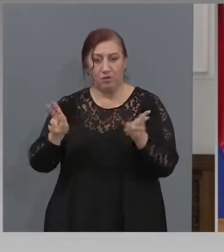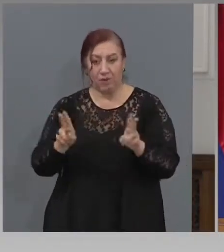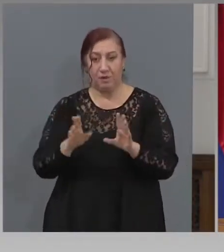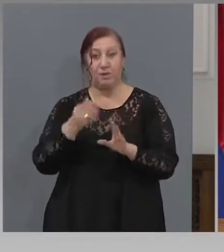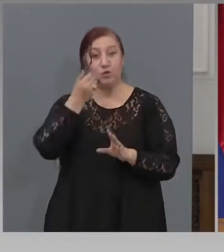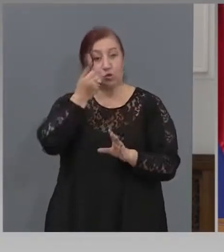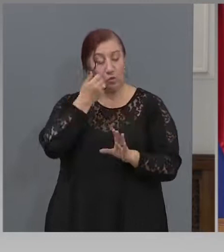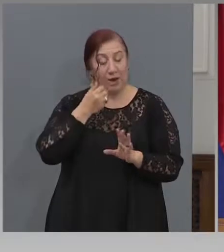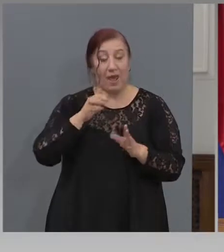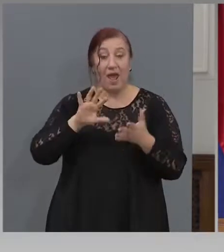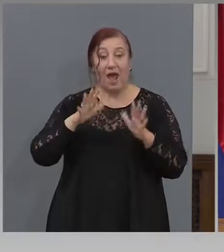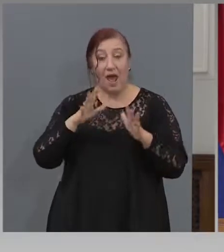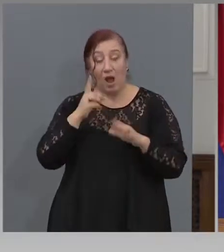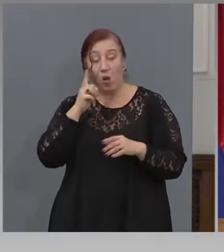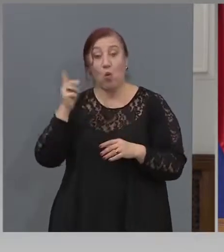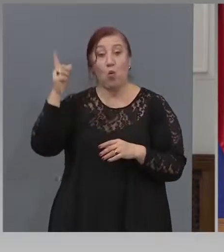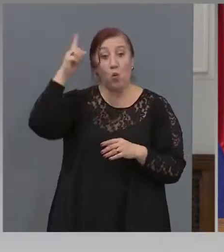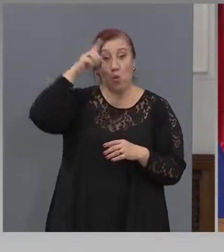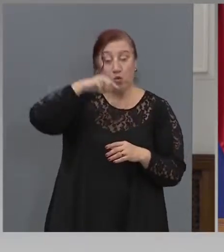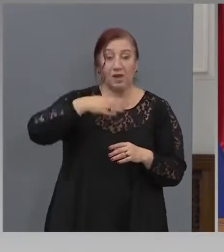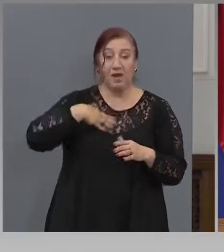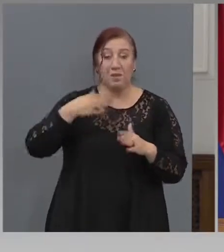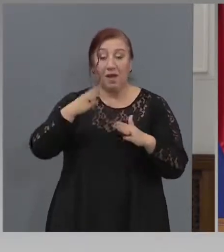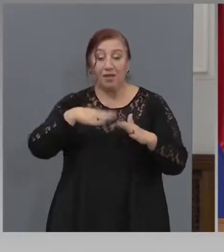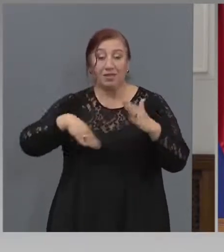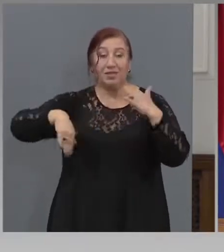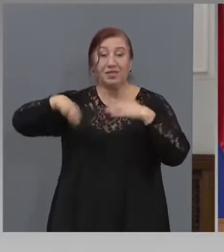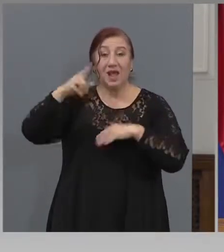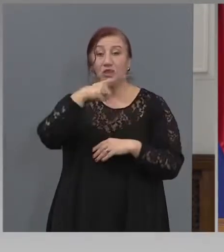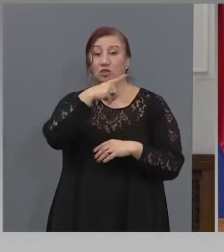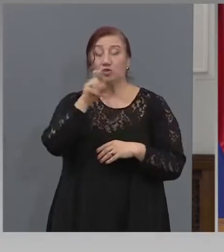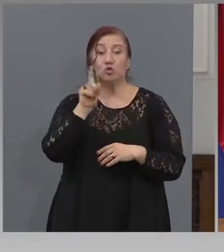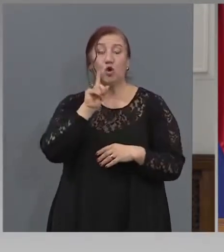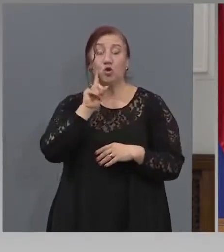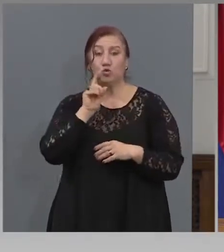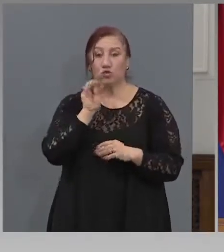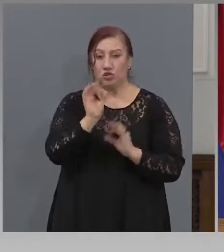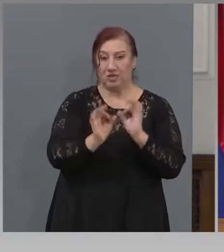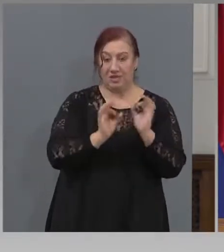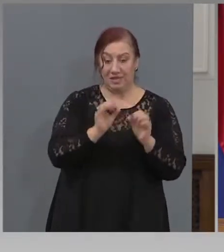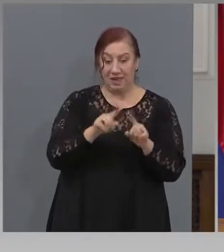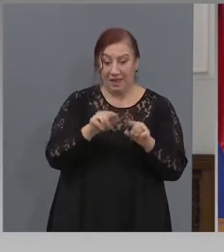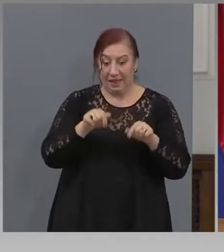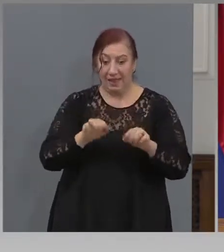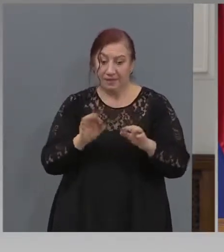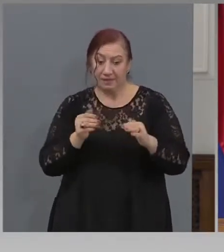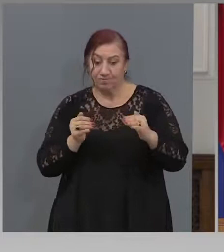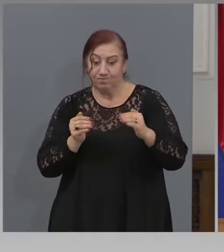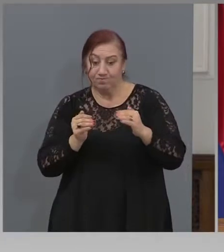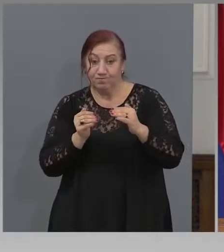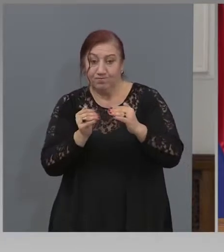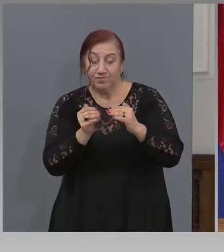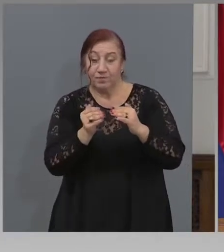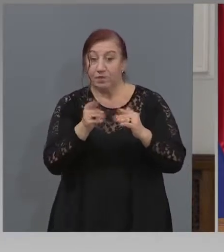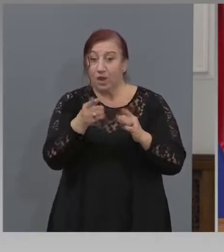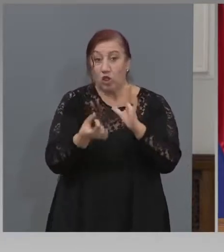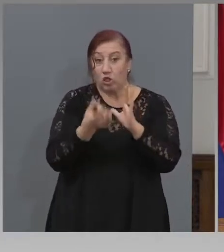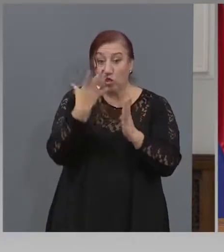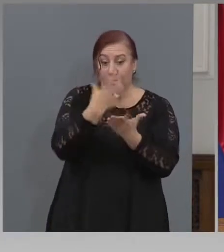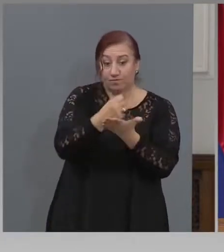утре са над 100, защото днес гонят толкова за съжаление, новозаразените, означава ли, че това